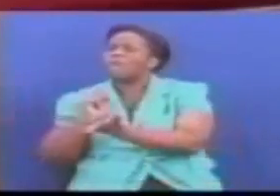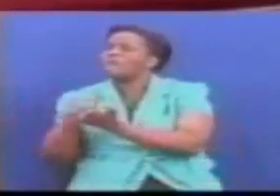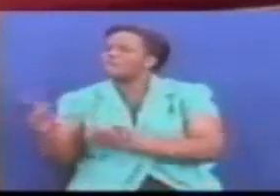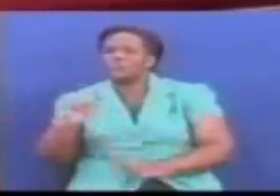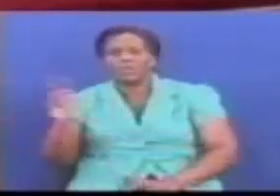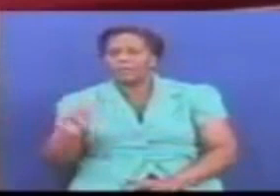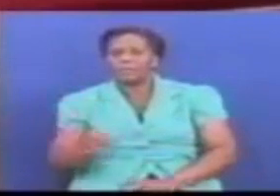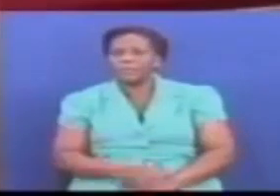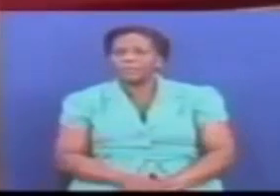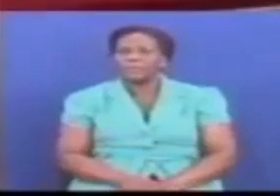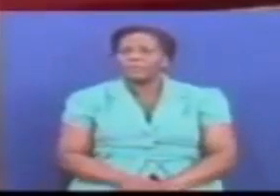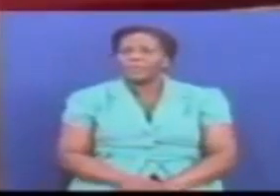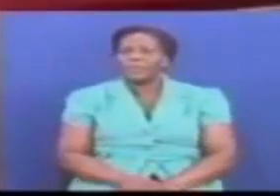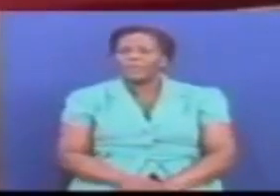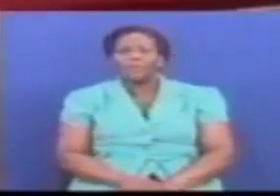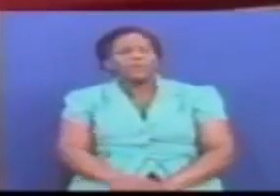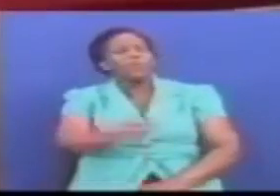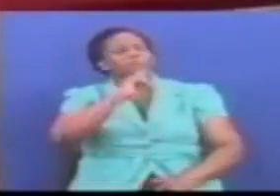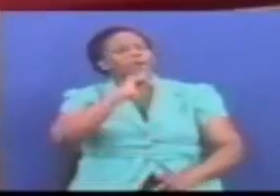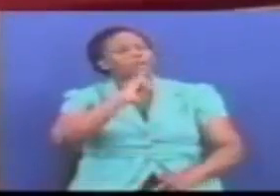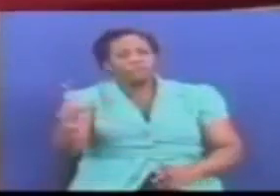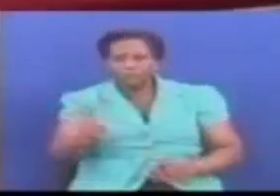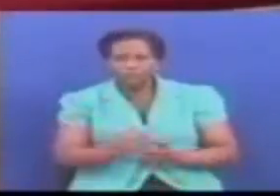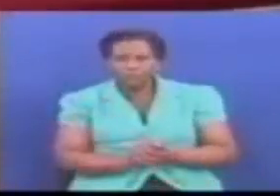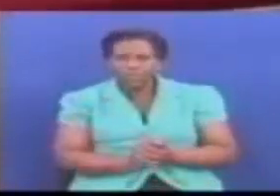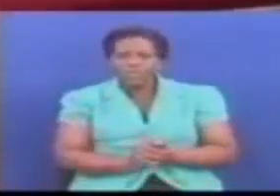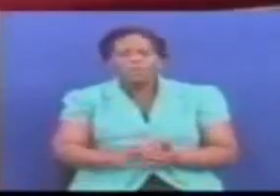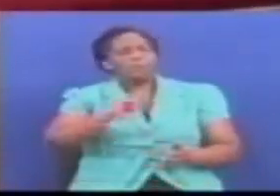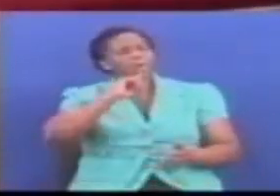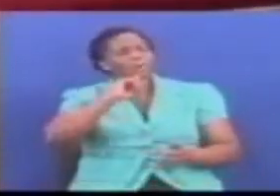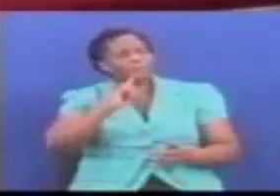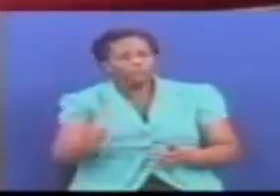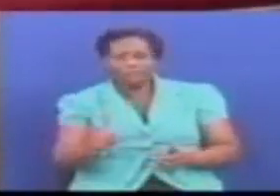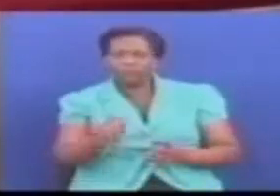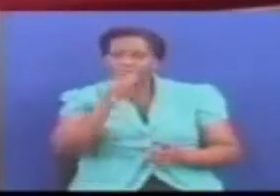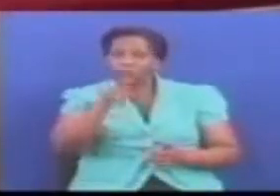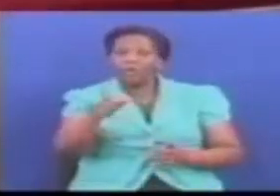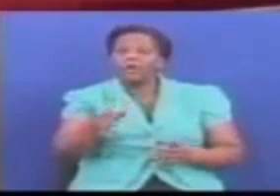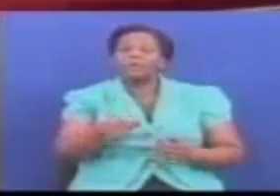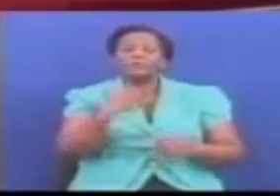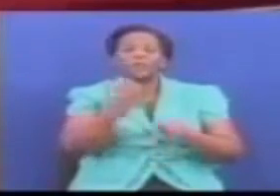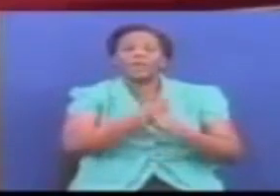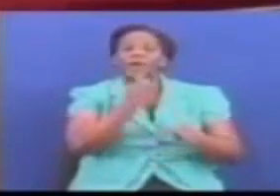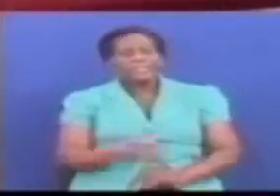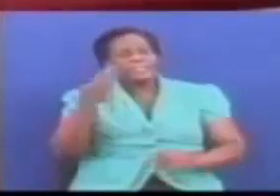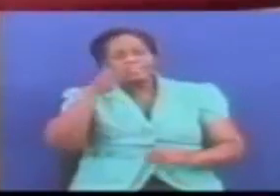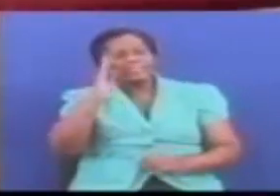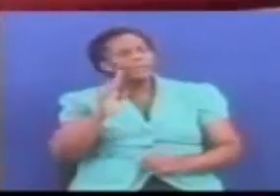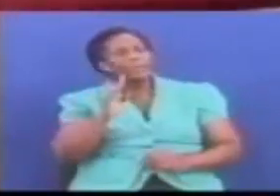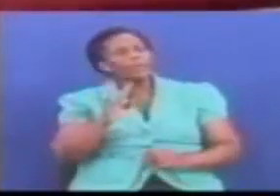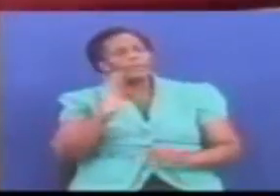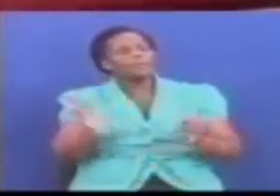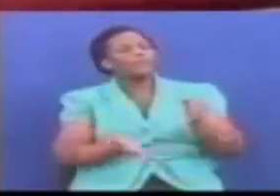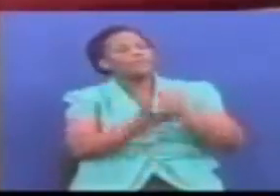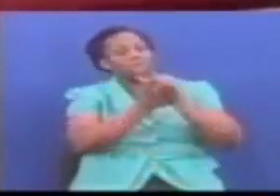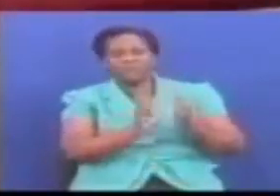Na msijia muka Sema kwamba raisi Hamewazuia wanainchi kinyuno na sharia Oda, oda, oda Na nikua